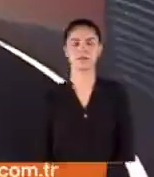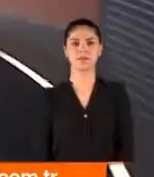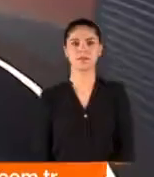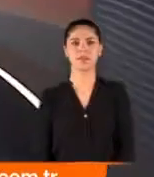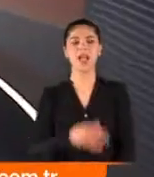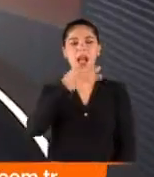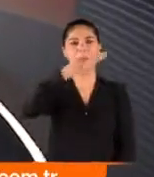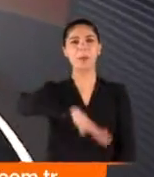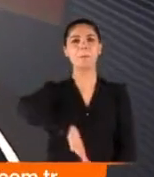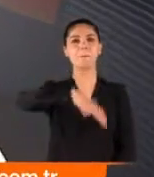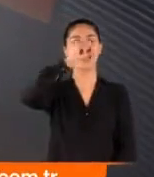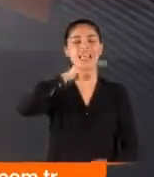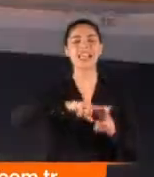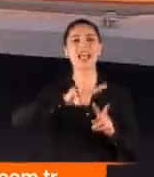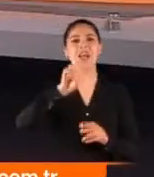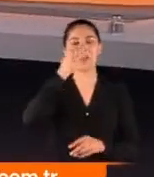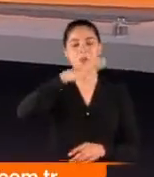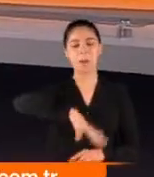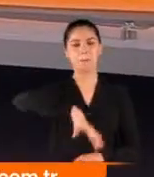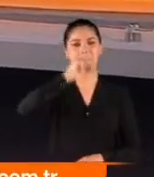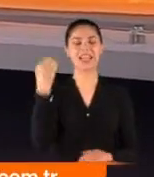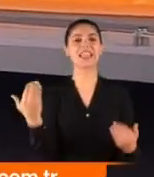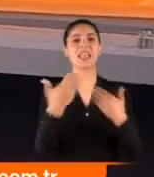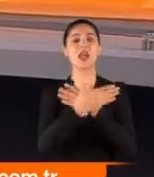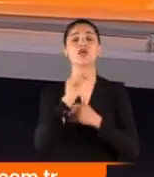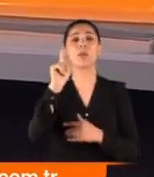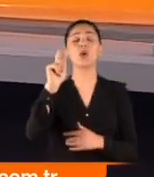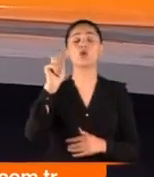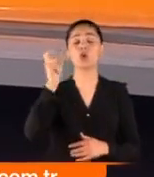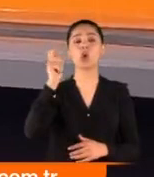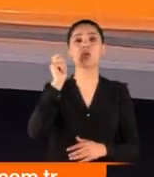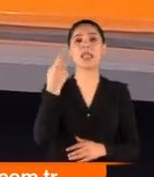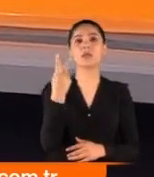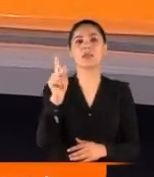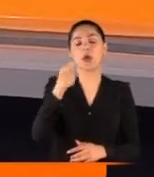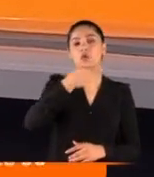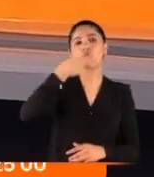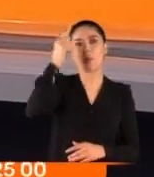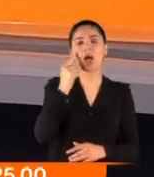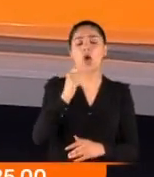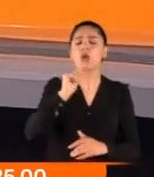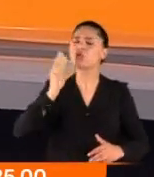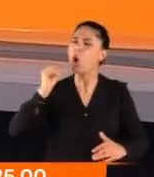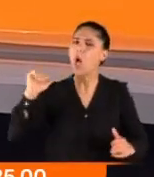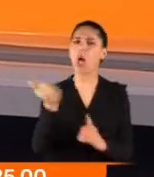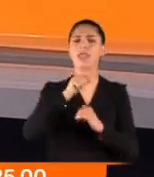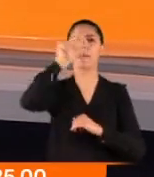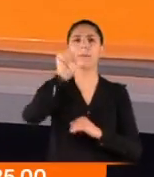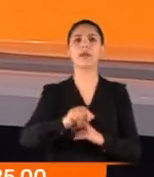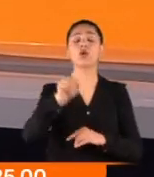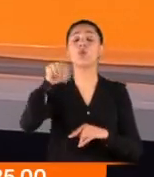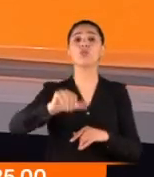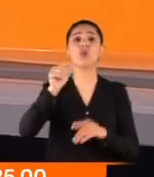Haberi Merkezi'nden, ATV Haber Merkezi'nden iyi akşamlar. 9 Temmuz 2021 Cuma bugün. Tarihi bir gün. Çünkü bugün